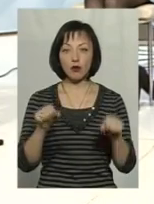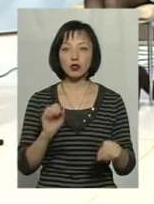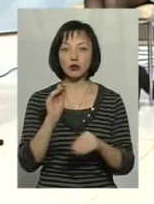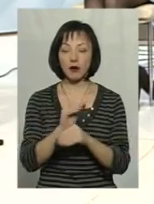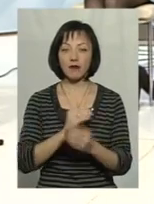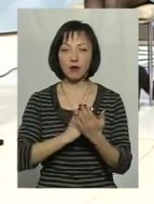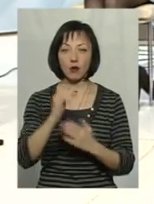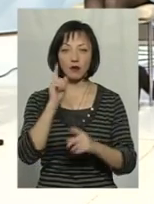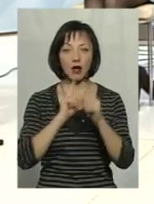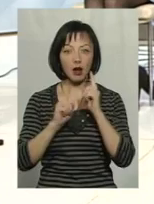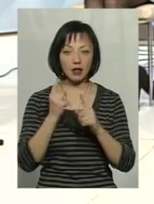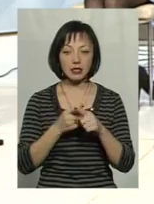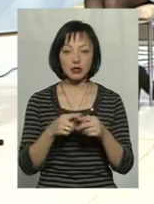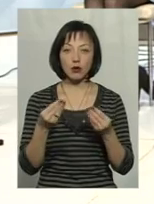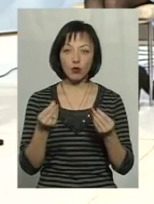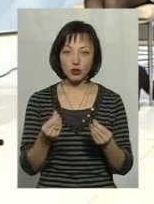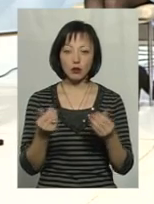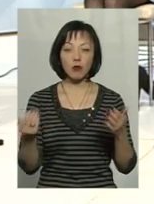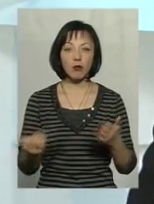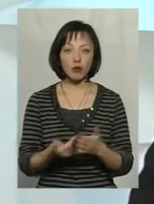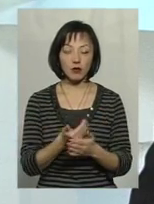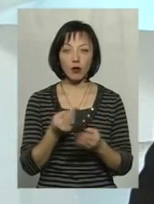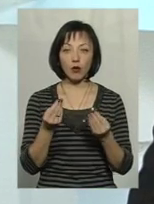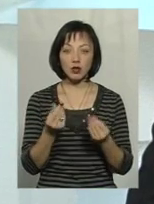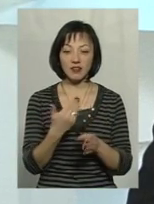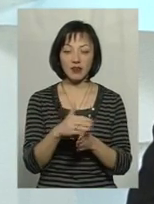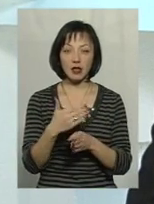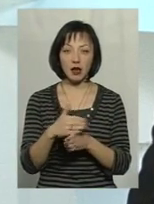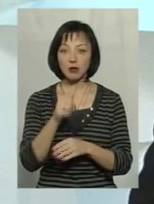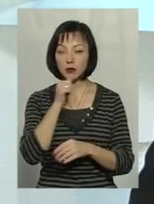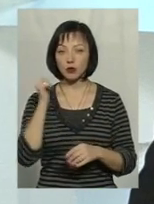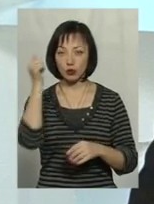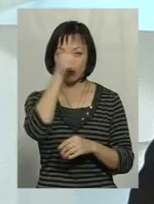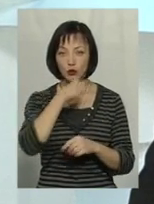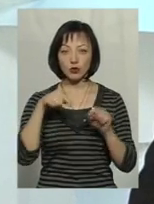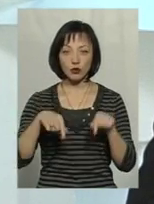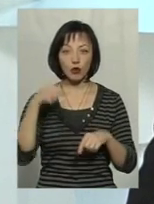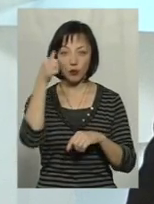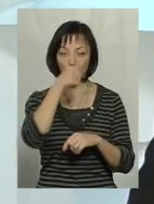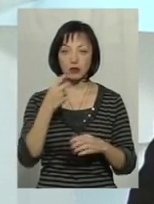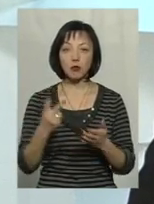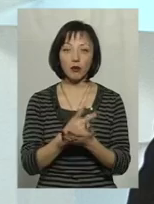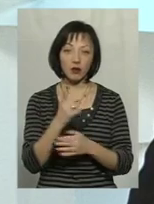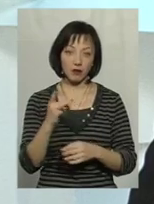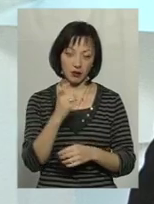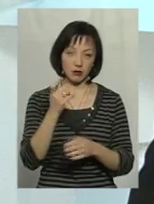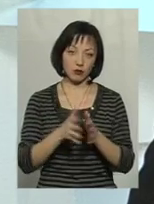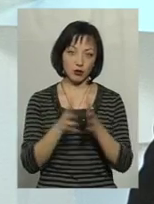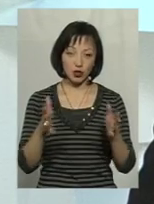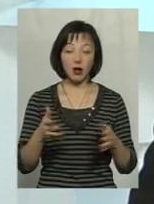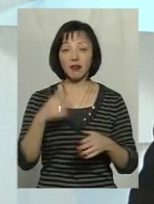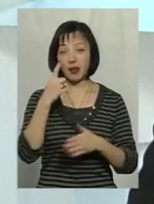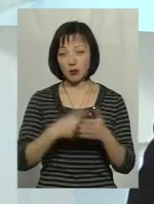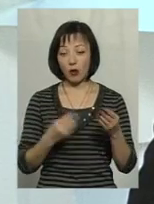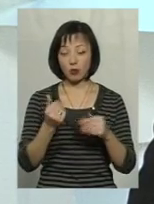що Верховна Рада ці кошти подвоїла. Тобто, ті кошти, які виділялися в минулому році, цього року подвоїні. Надіємося, що ці кошти дійдуть і до